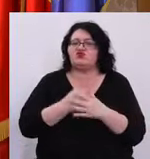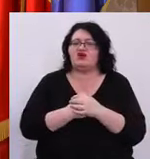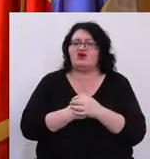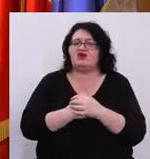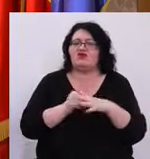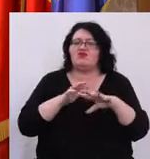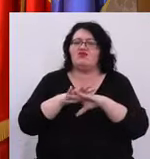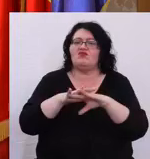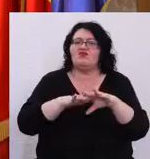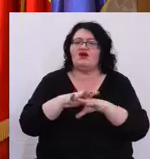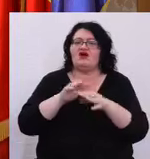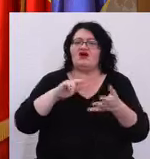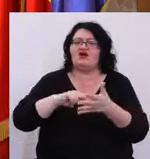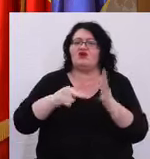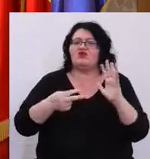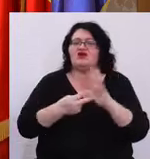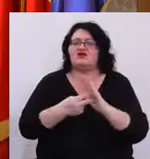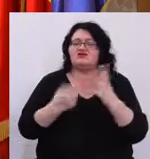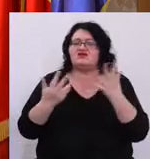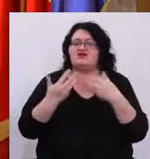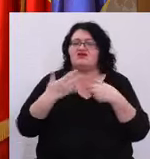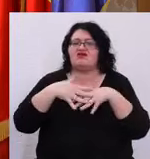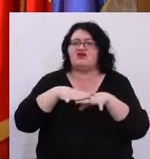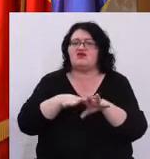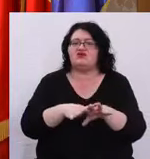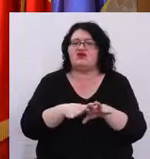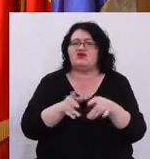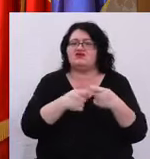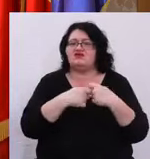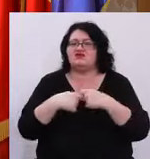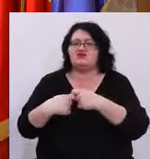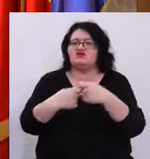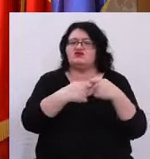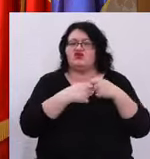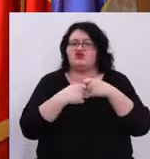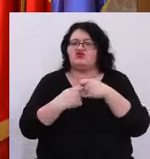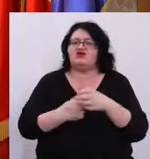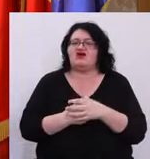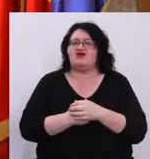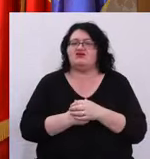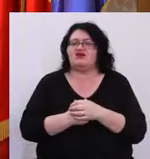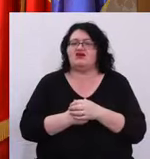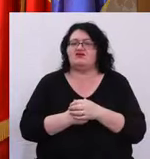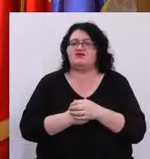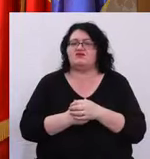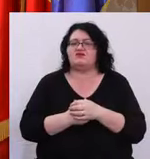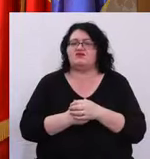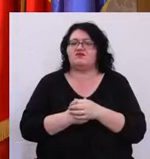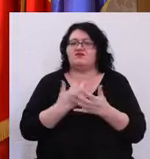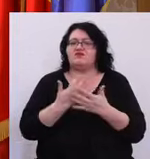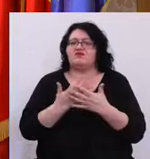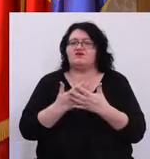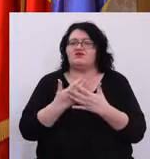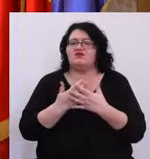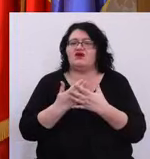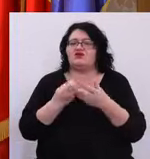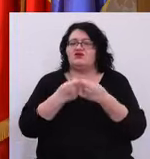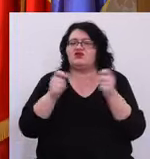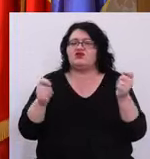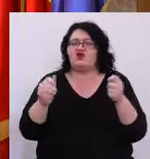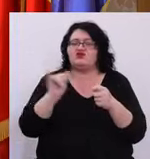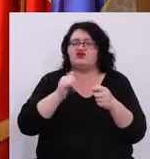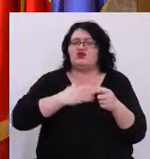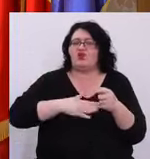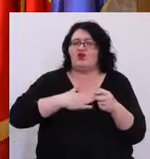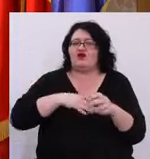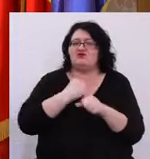pe harta organizațiilor Care implică societatea, care angrenează toți cei